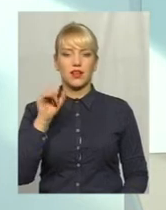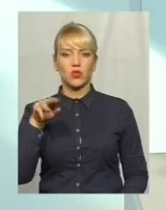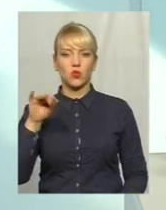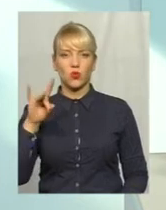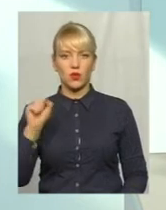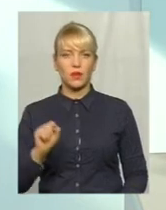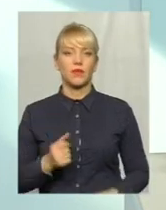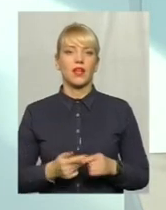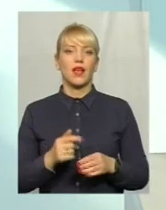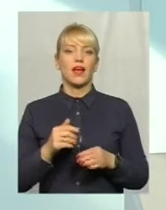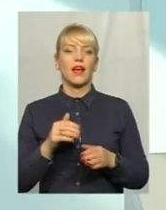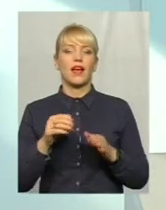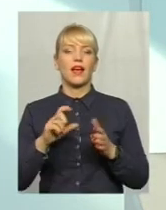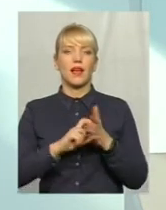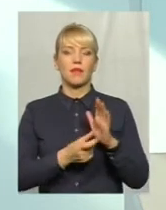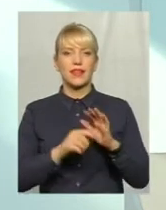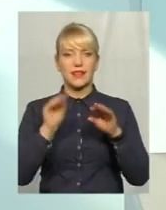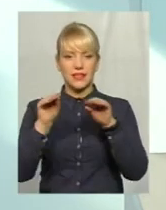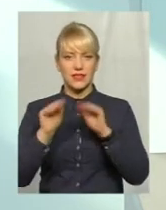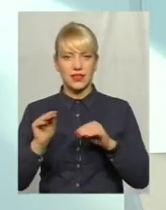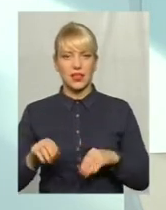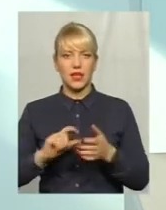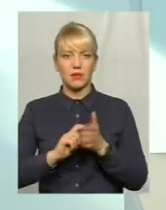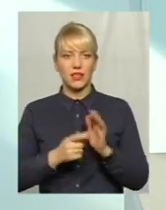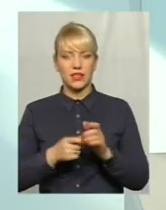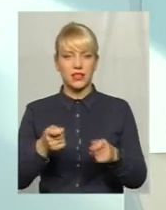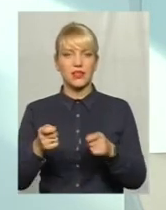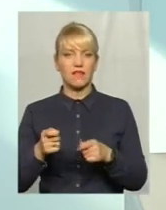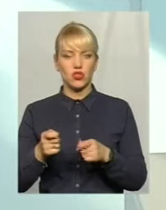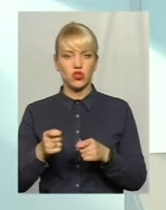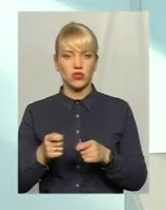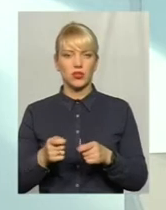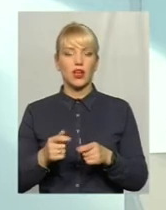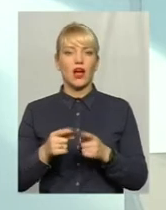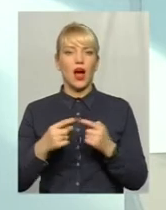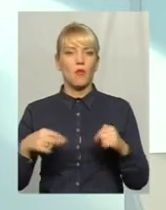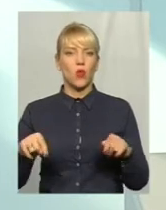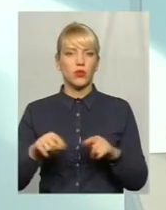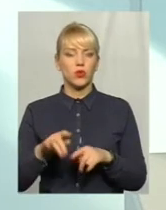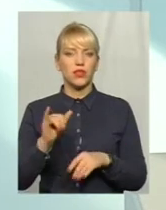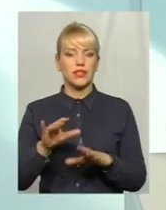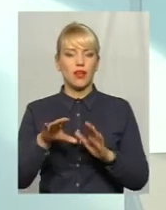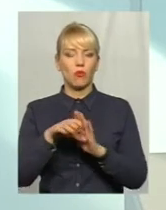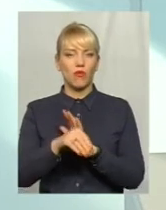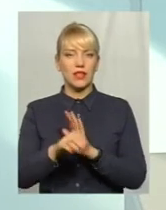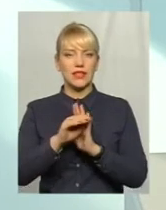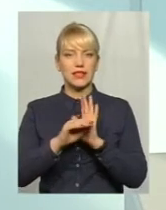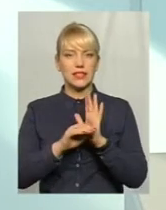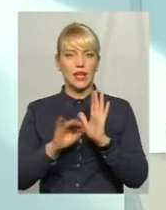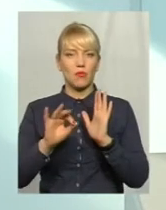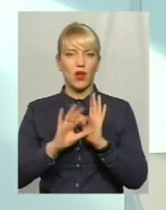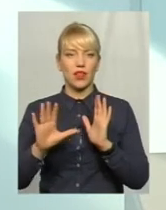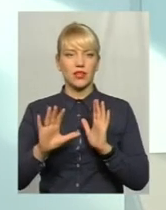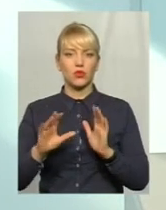статистиків, кабінети завідувачих амбулаторій і запровадили систему електронного